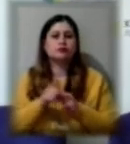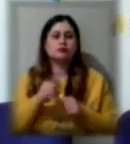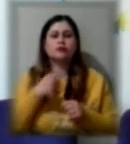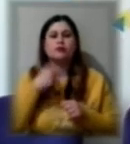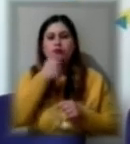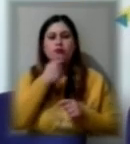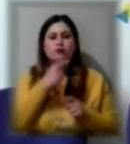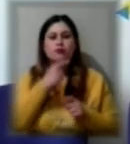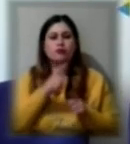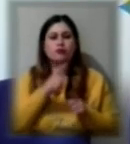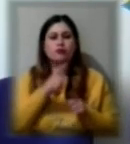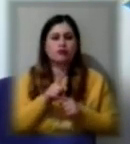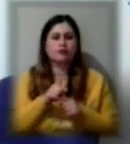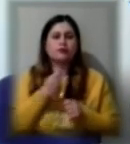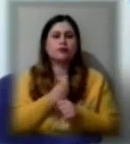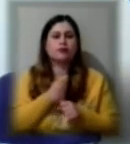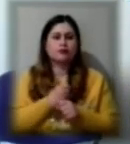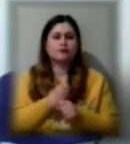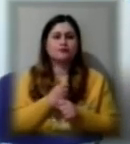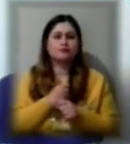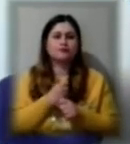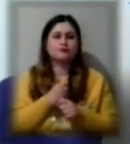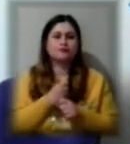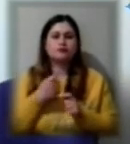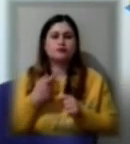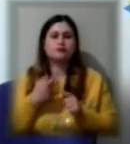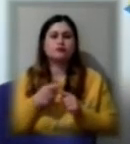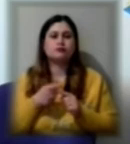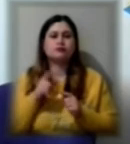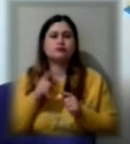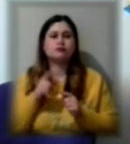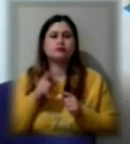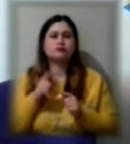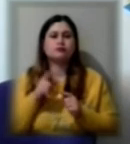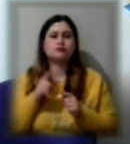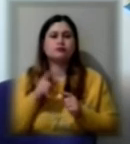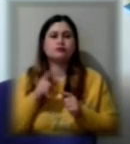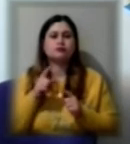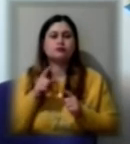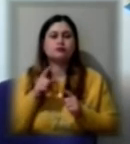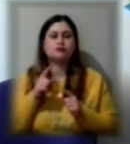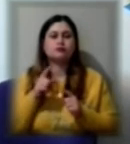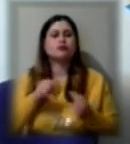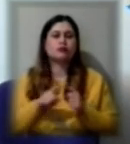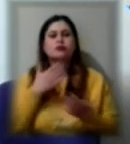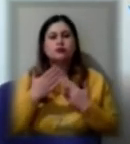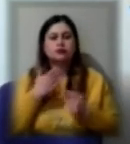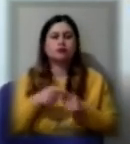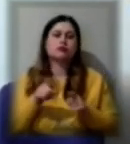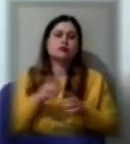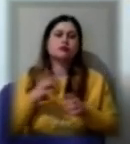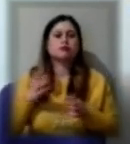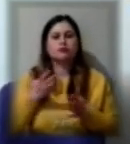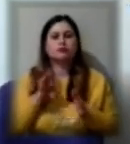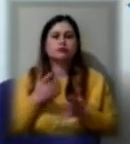Робота у нас розпочалася з початку року. Діти між собою спочатку спілкувалися так собі, знаєте, тут ромські діти, тут не